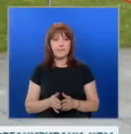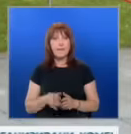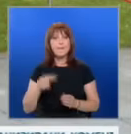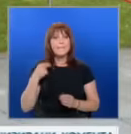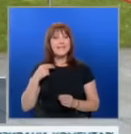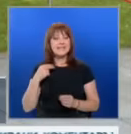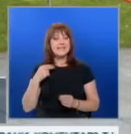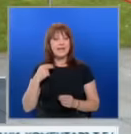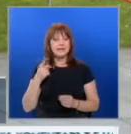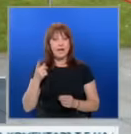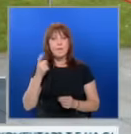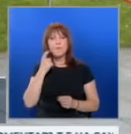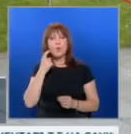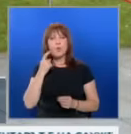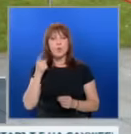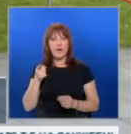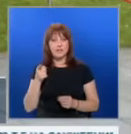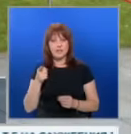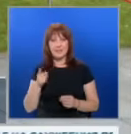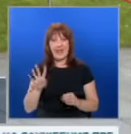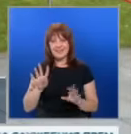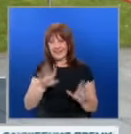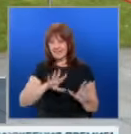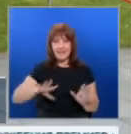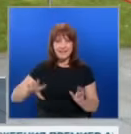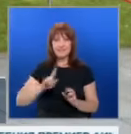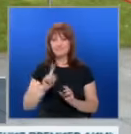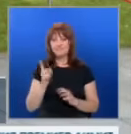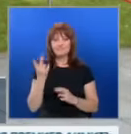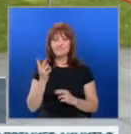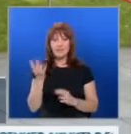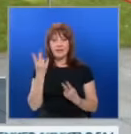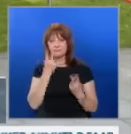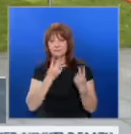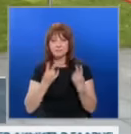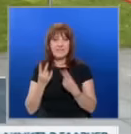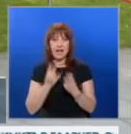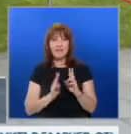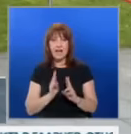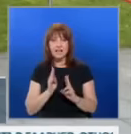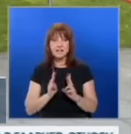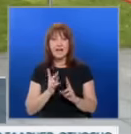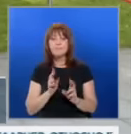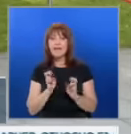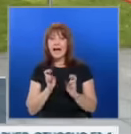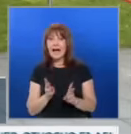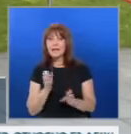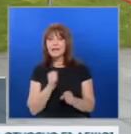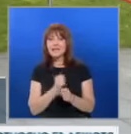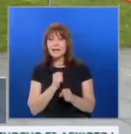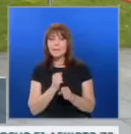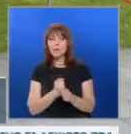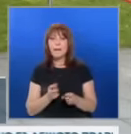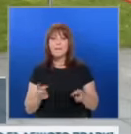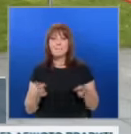Президентите от Букурешката Даветка не постигнаха съгласие в Рига как да се работи за прекратяване